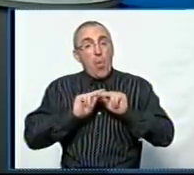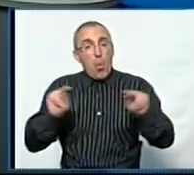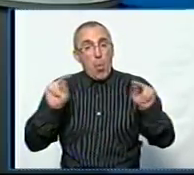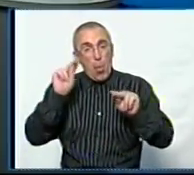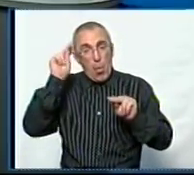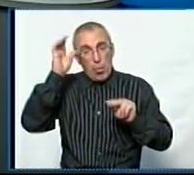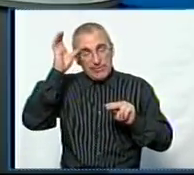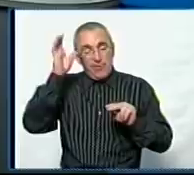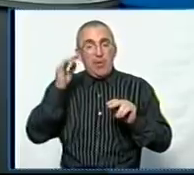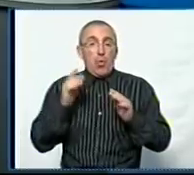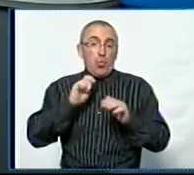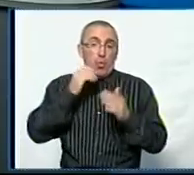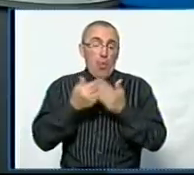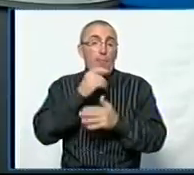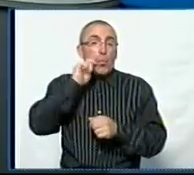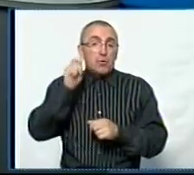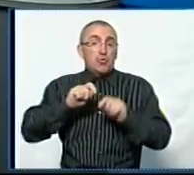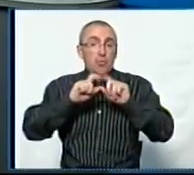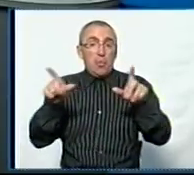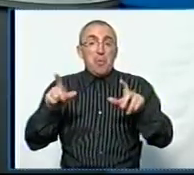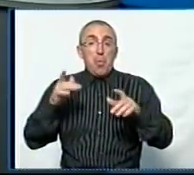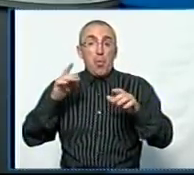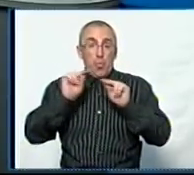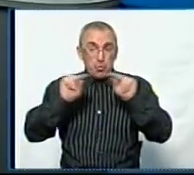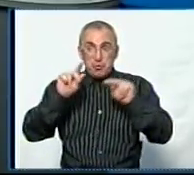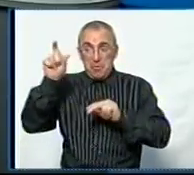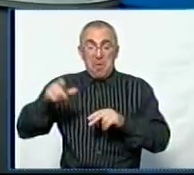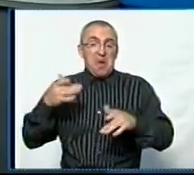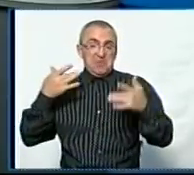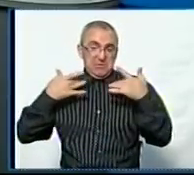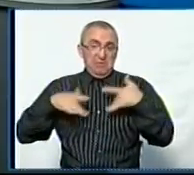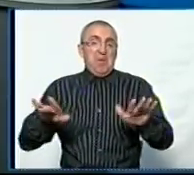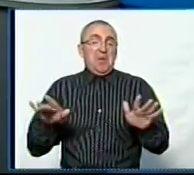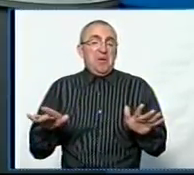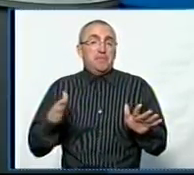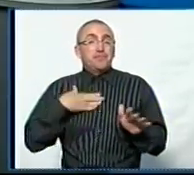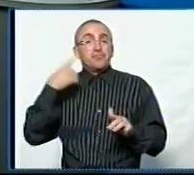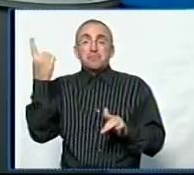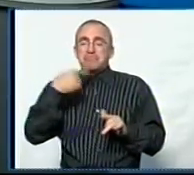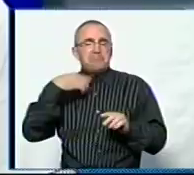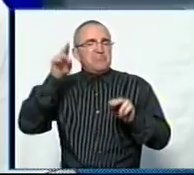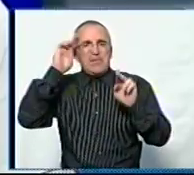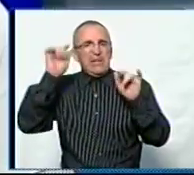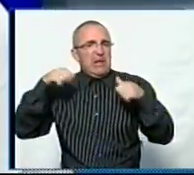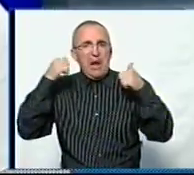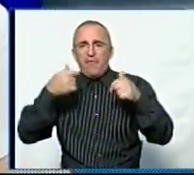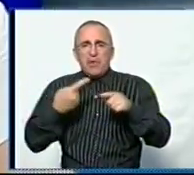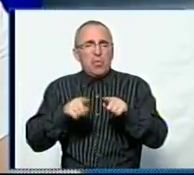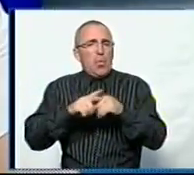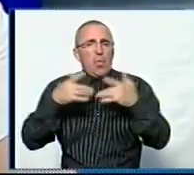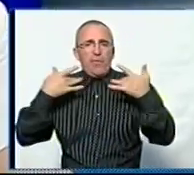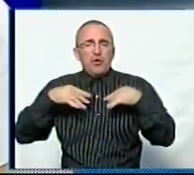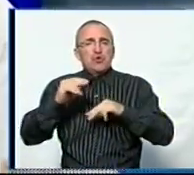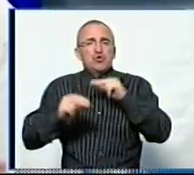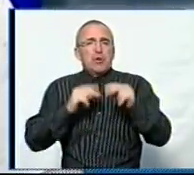ось вам якість освіти нова українська школа. Через це вчителі теж звільняються? В нашій області мені невідомі випадки звільнення